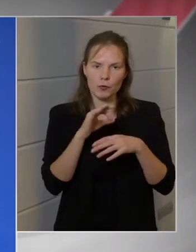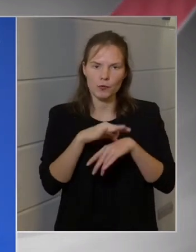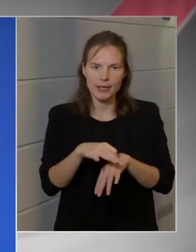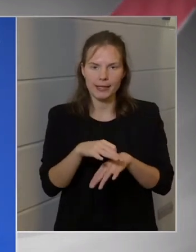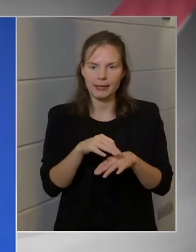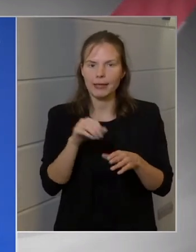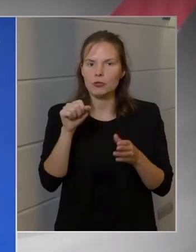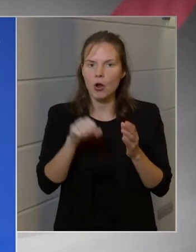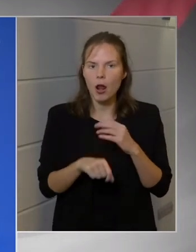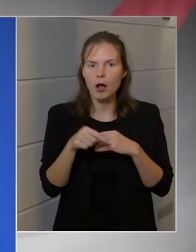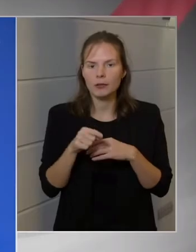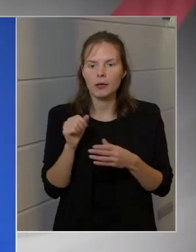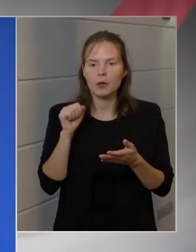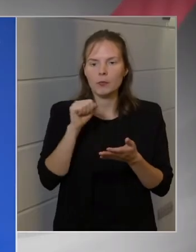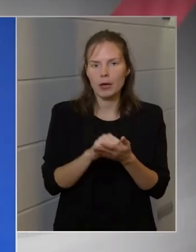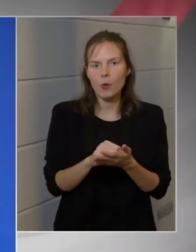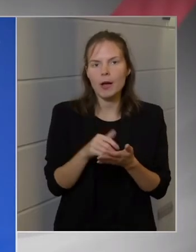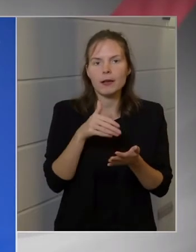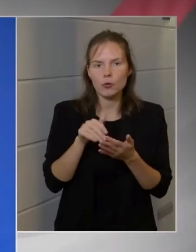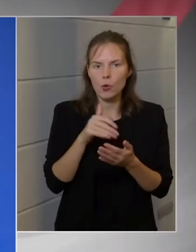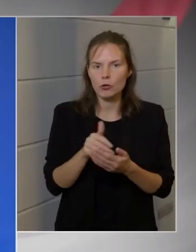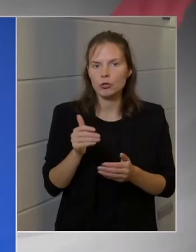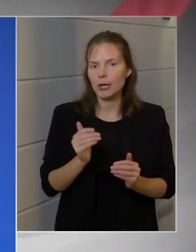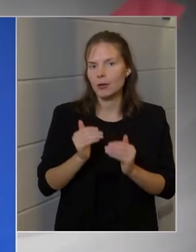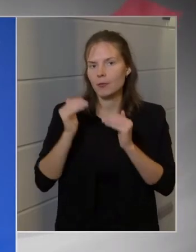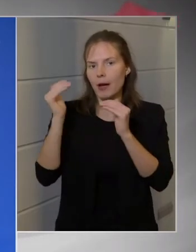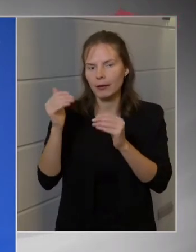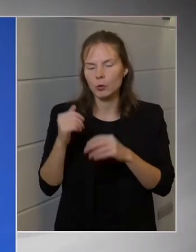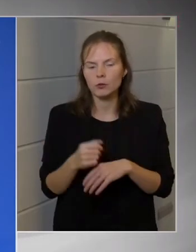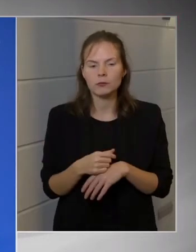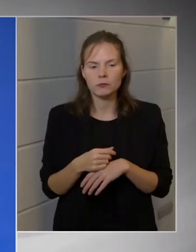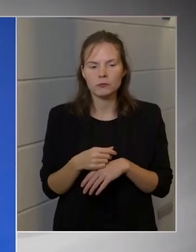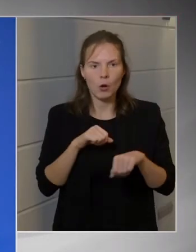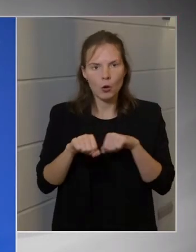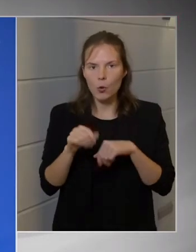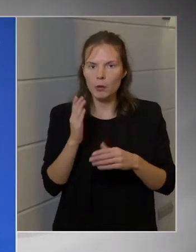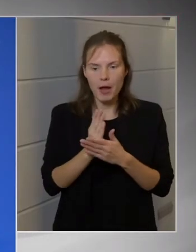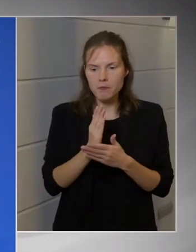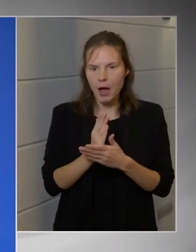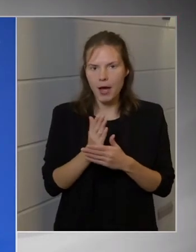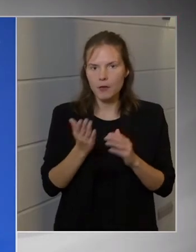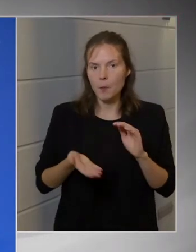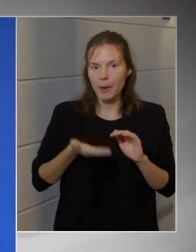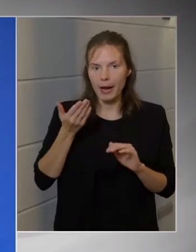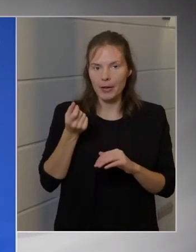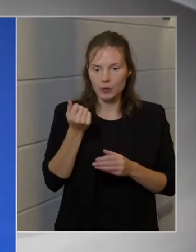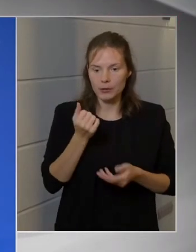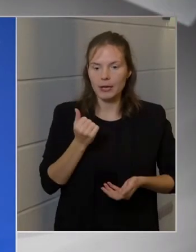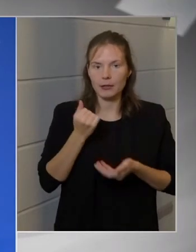a beruházásnak a költsége megnőtt. Tehát a kormány ezt egyszer már a megemelt összeget is kifizette.